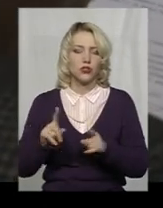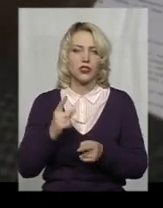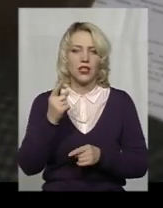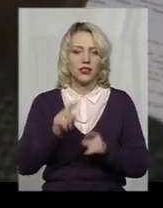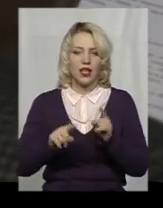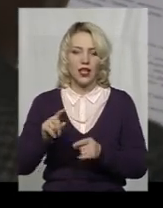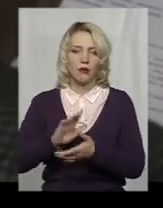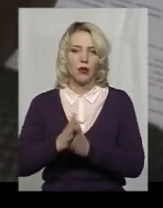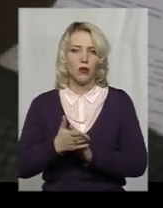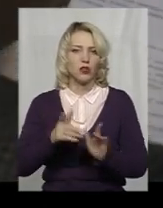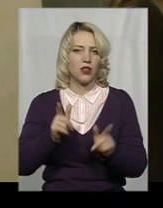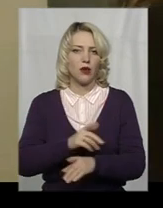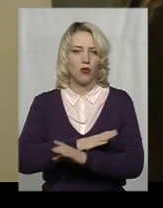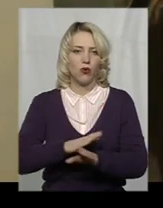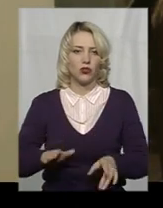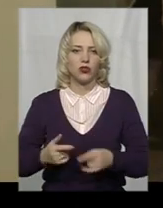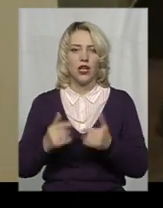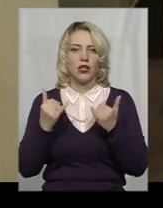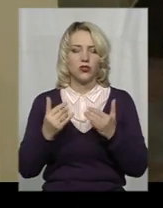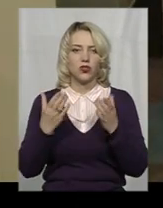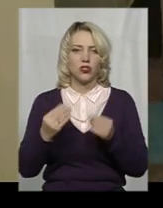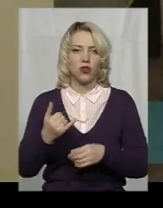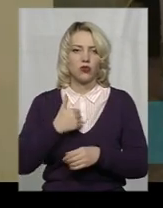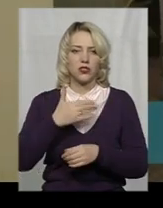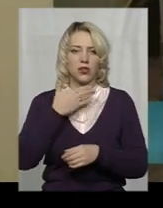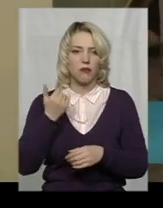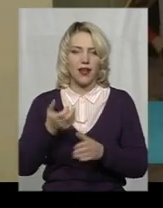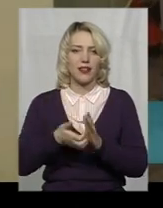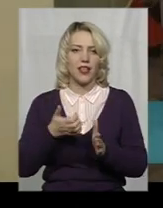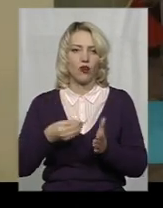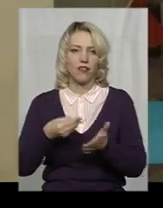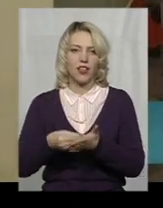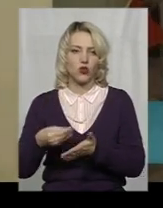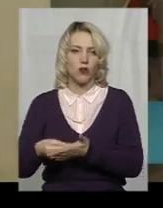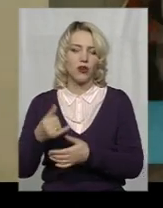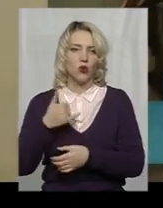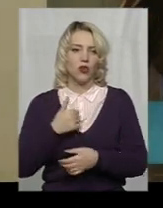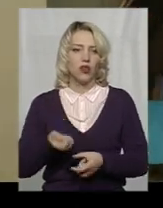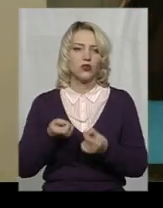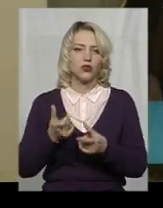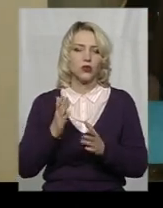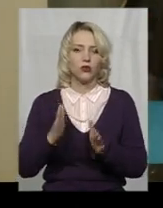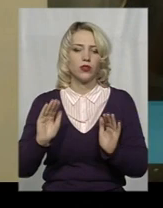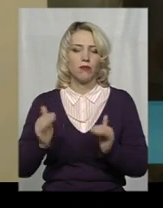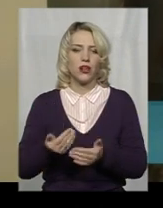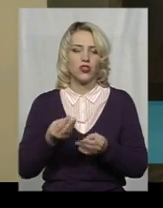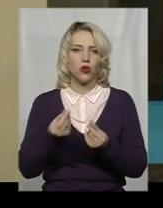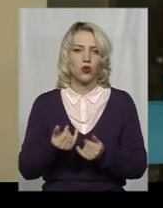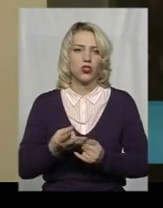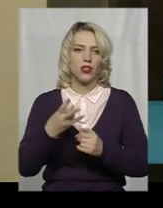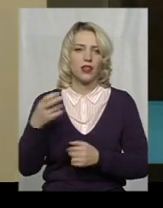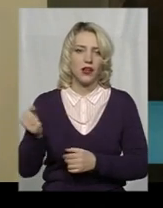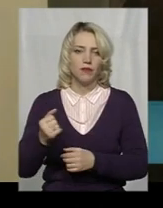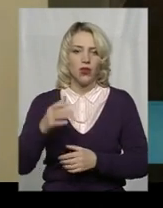положеннями бюджету не погоджується. На сьогоднішній день в нас немає недофінансованих. В нас трошечки буде менше грошей на